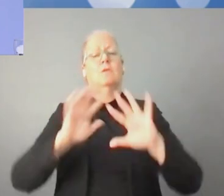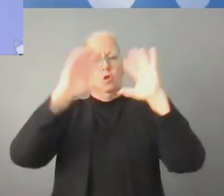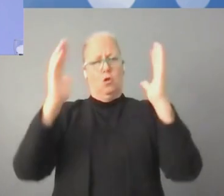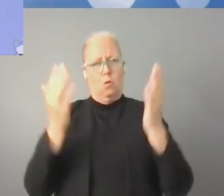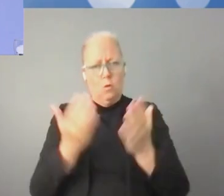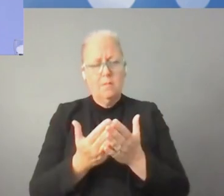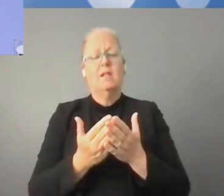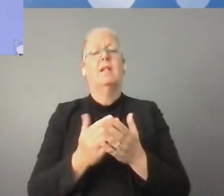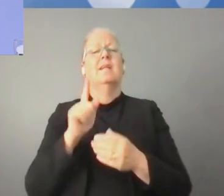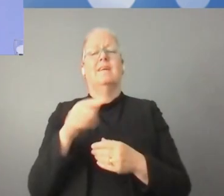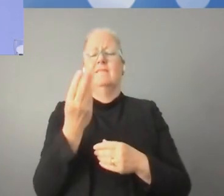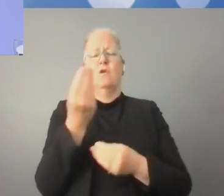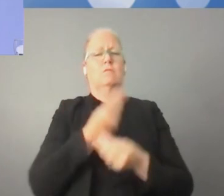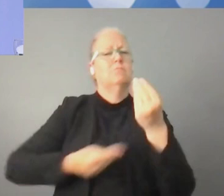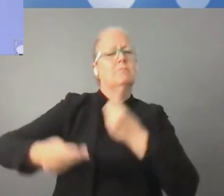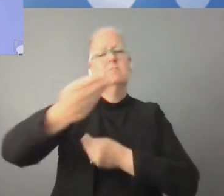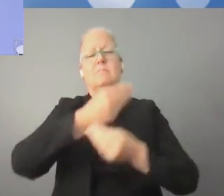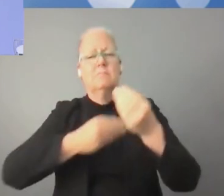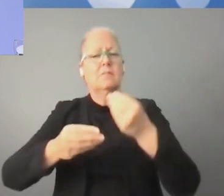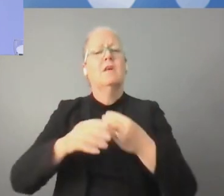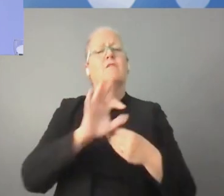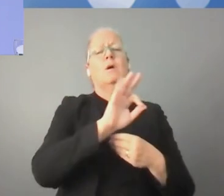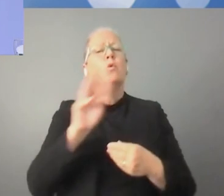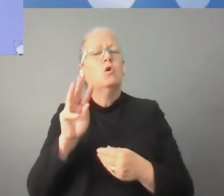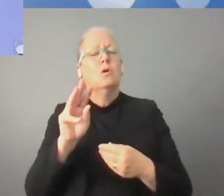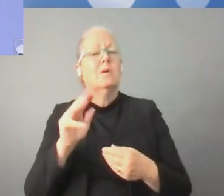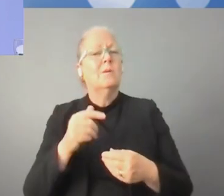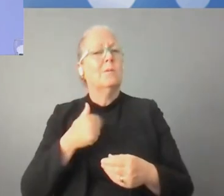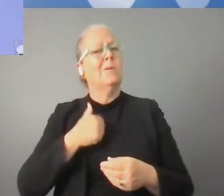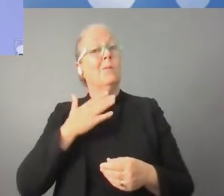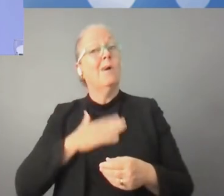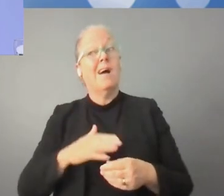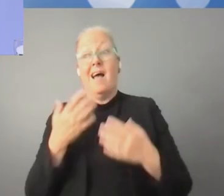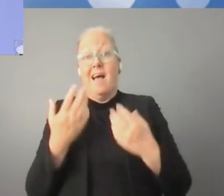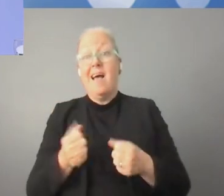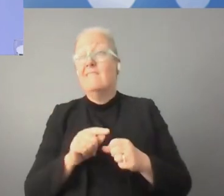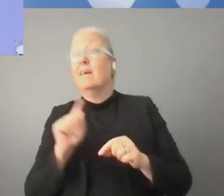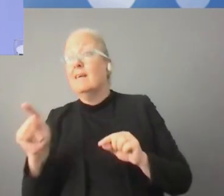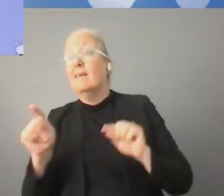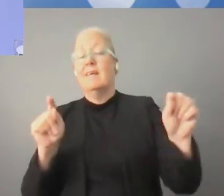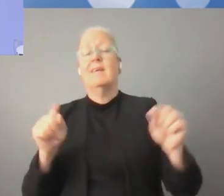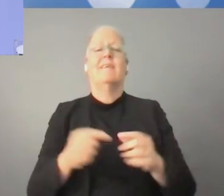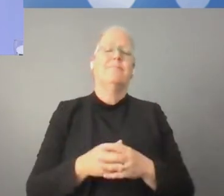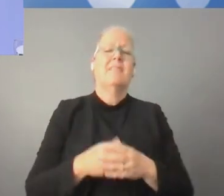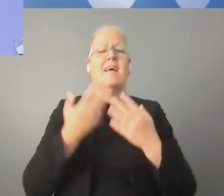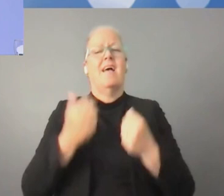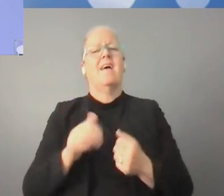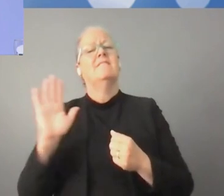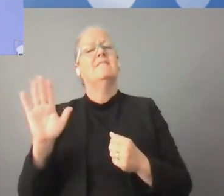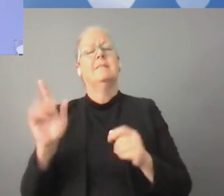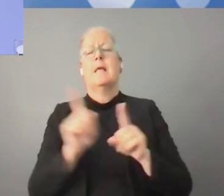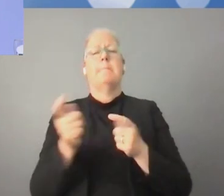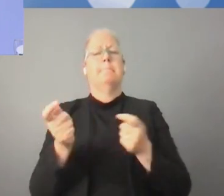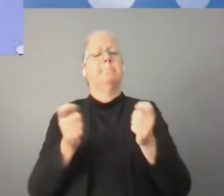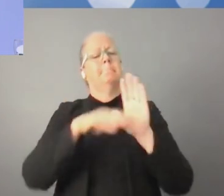علينا أن نجد أطر عالمية. وهذه العملية بدأت في عدة